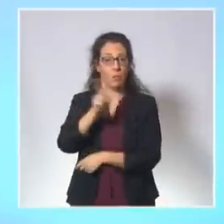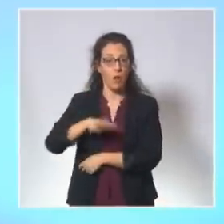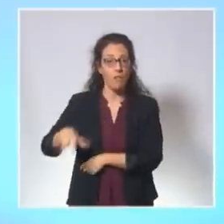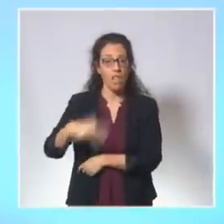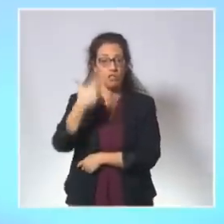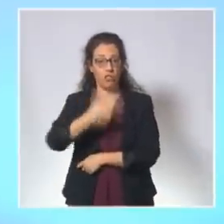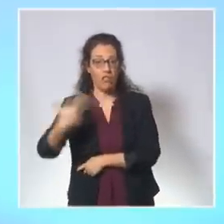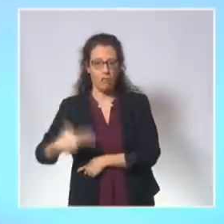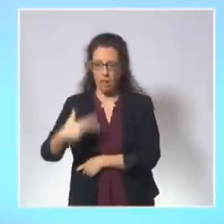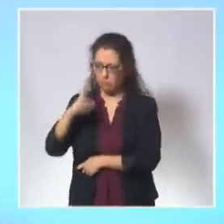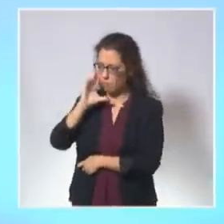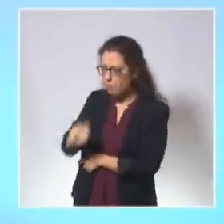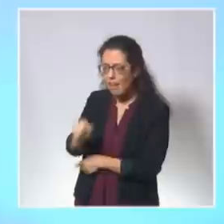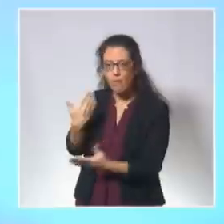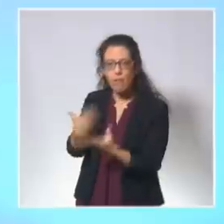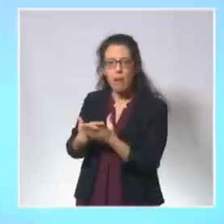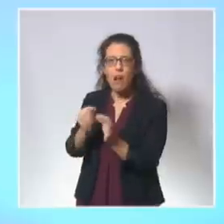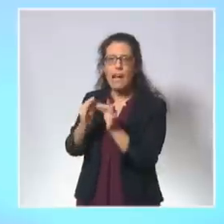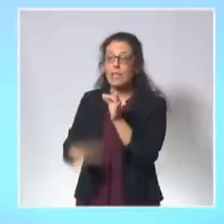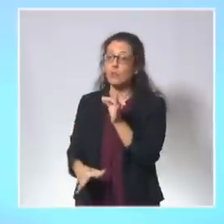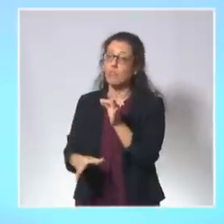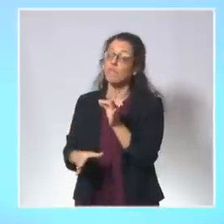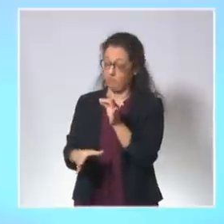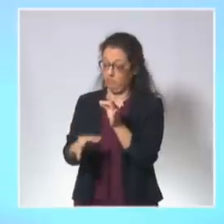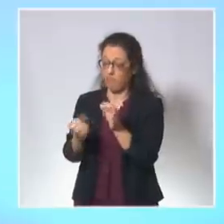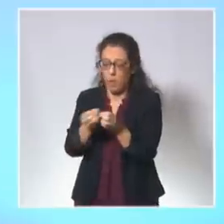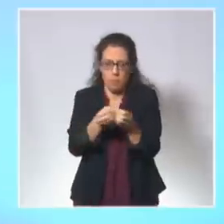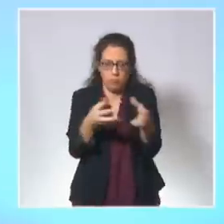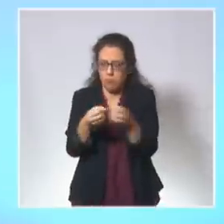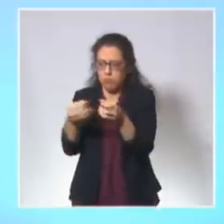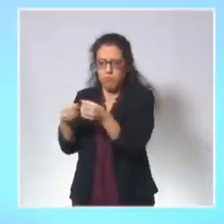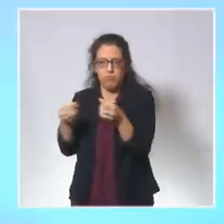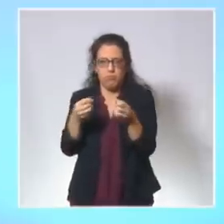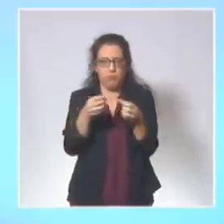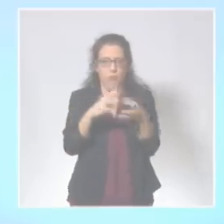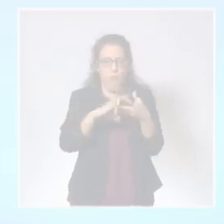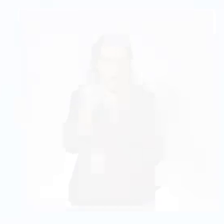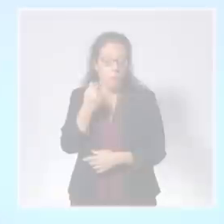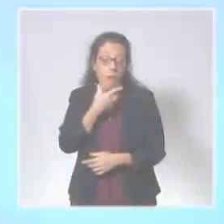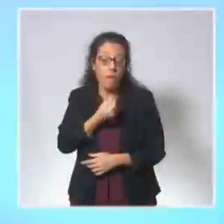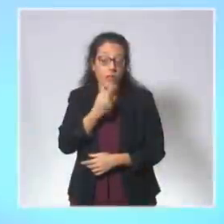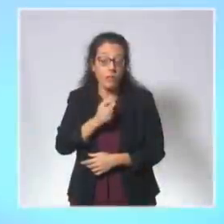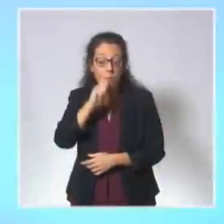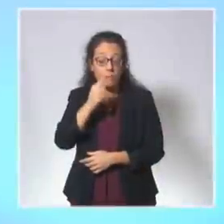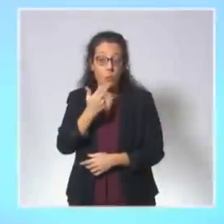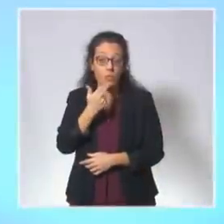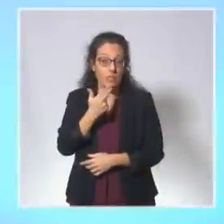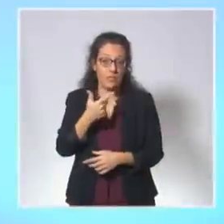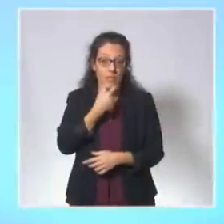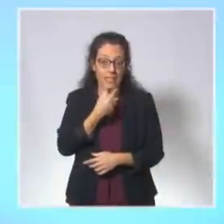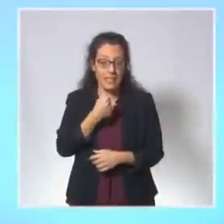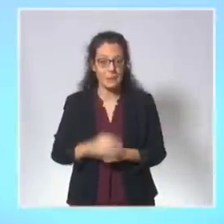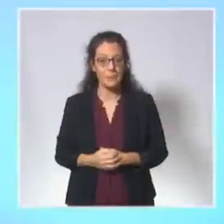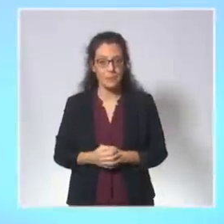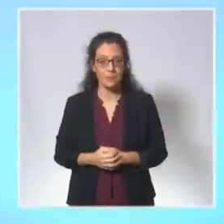Danemark, à quel point ils pouvaient créer des clusters incontrôlables de diffusion virale. Pour ce qui concerne